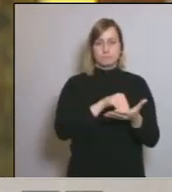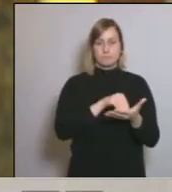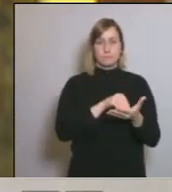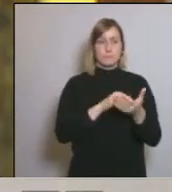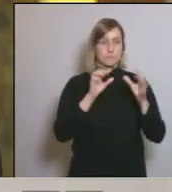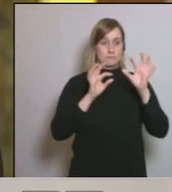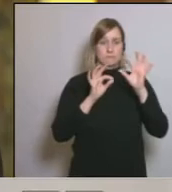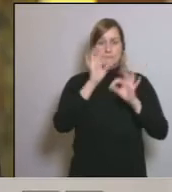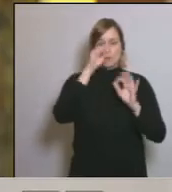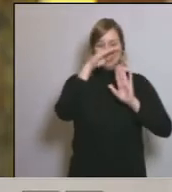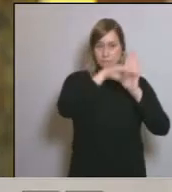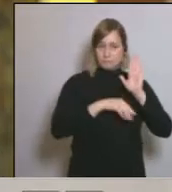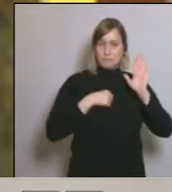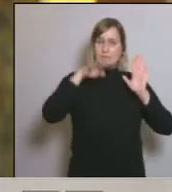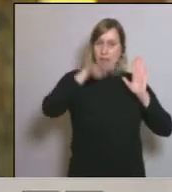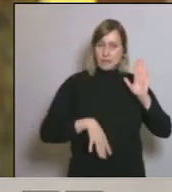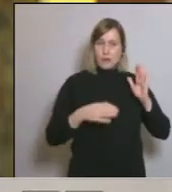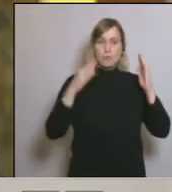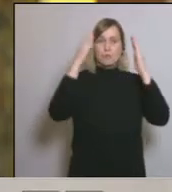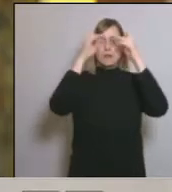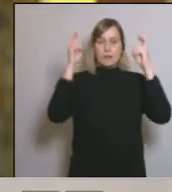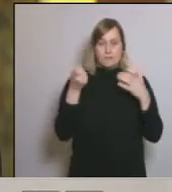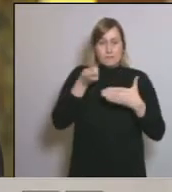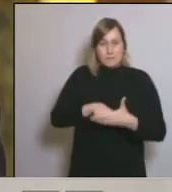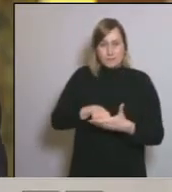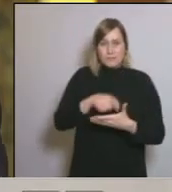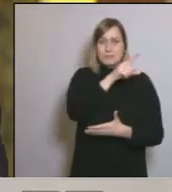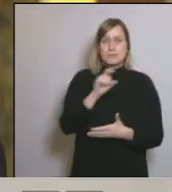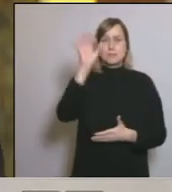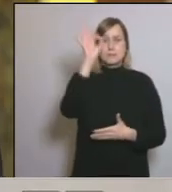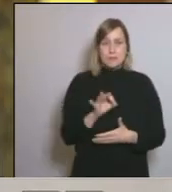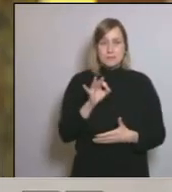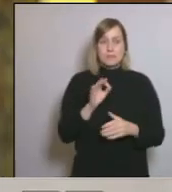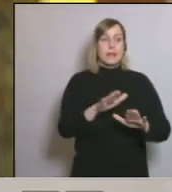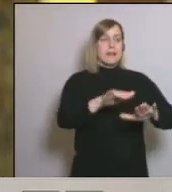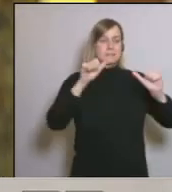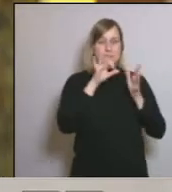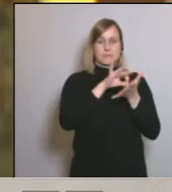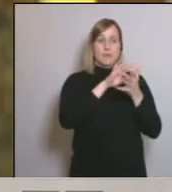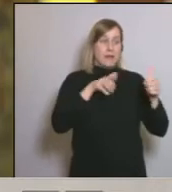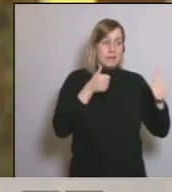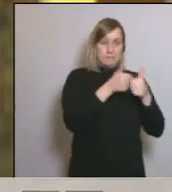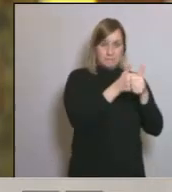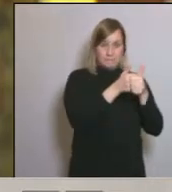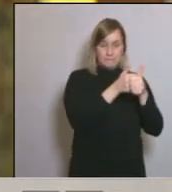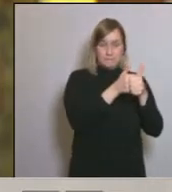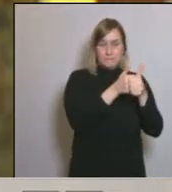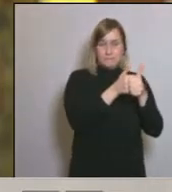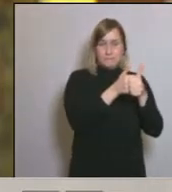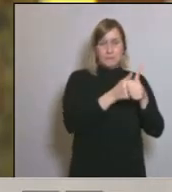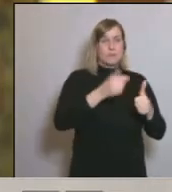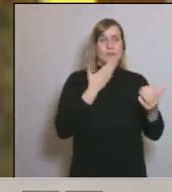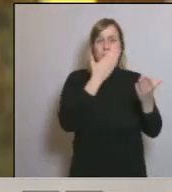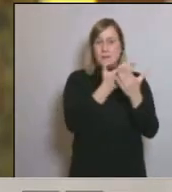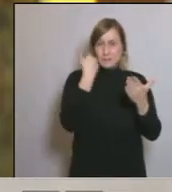mesures que proposem des de Catalunya, el confinament total, exceptuant els serveis assistencials, que demanem, i que ja en